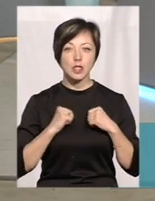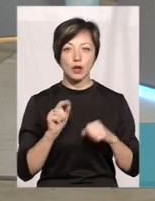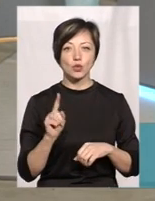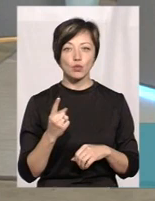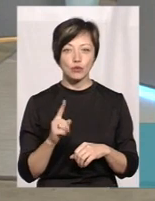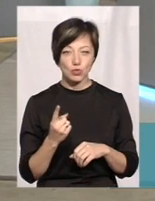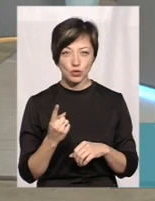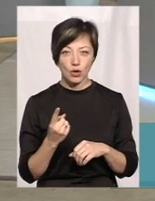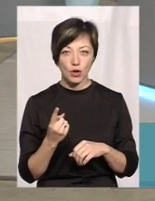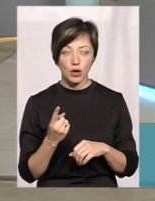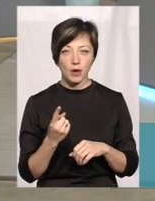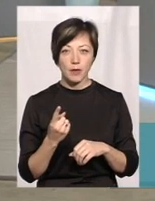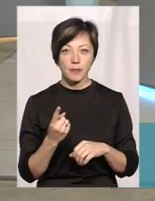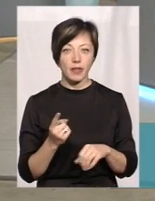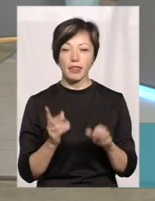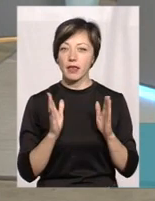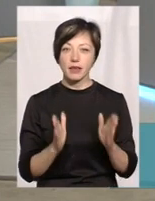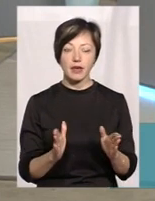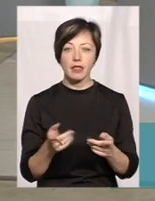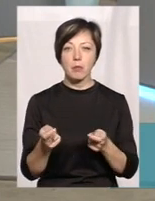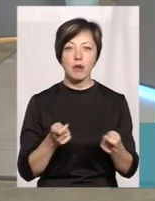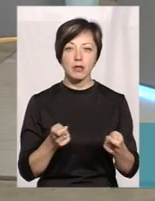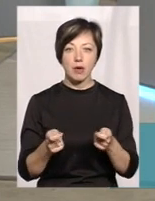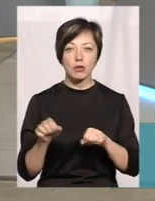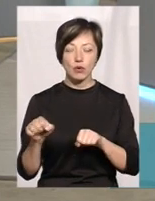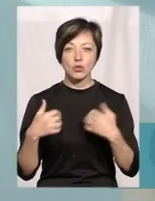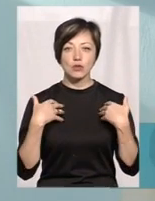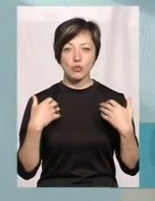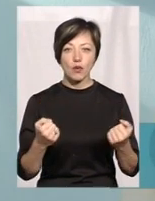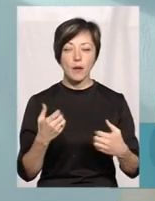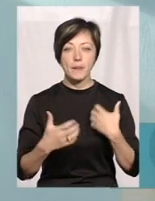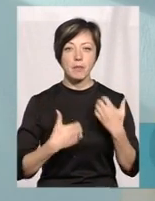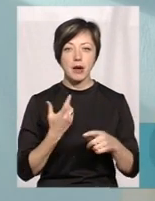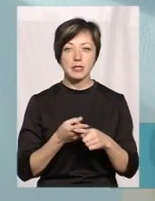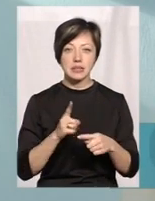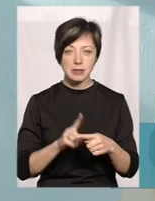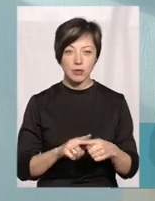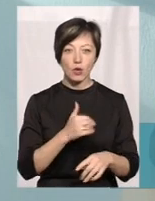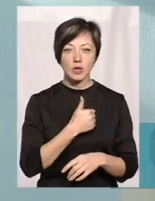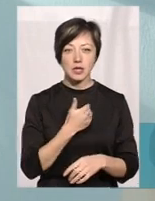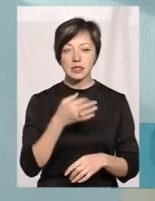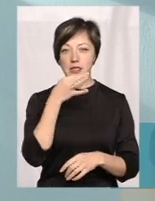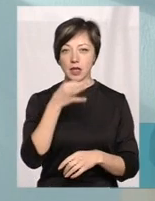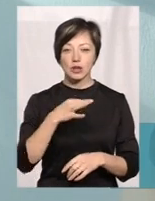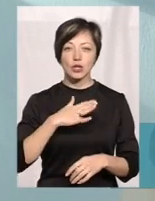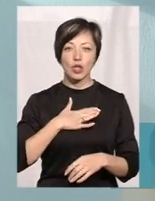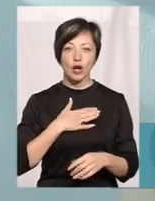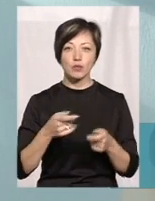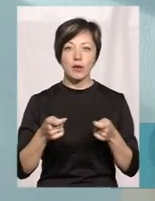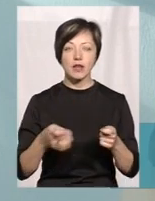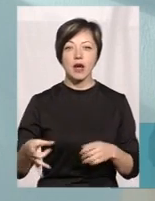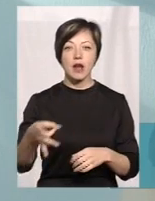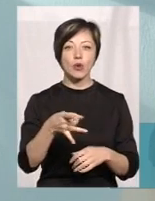що не тільки Департамент охорони здоров'я переймається цим. Насамперед, я хотіла бізначити наше управління